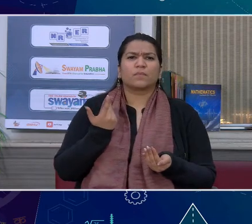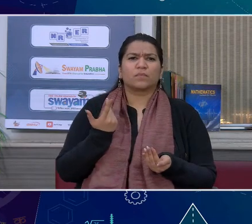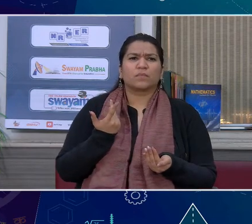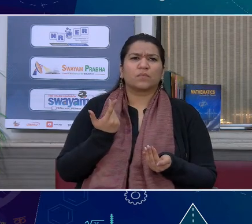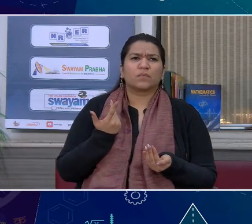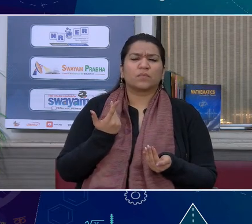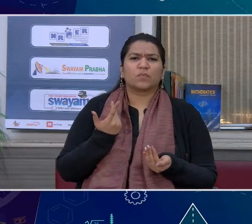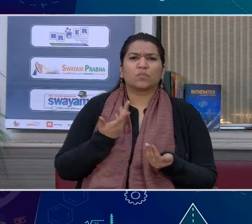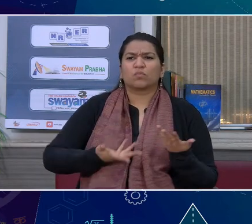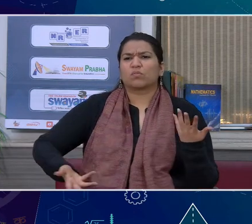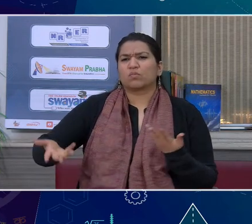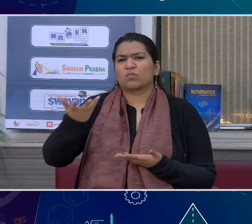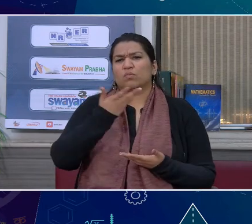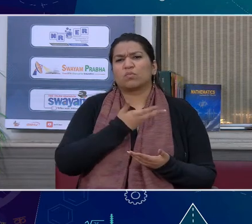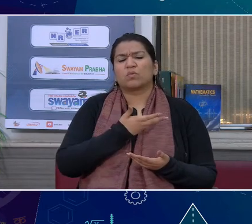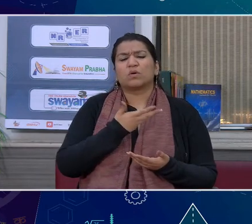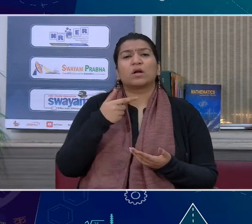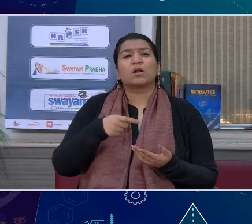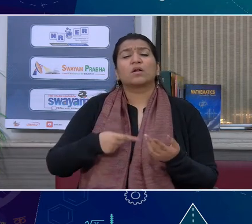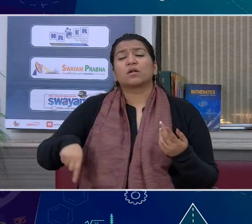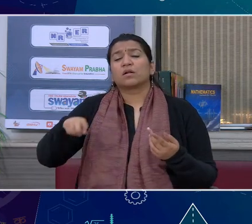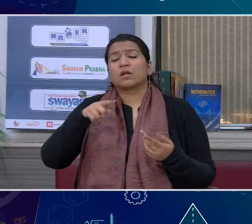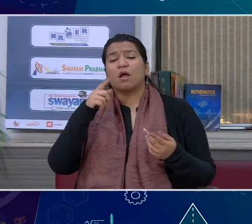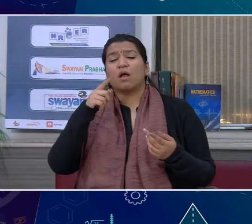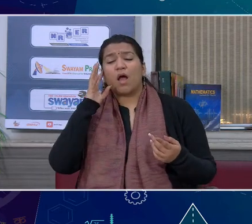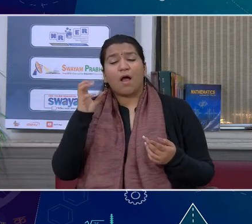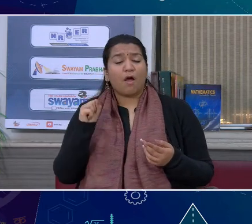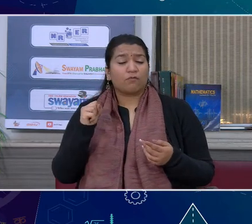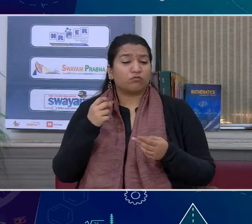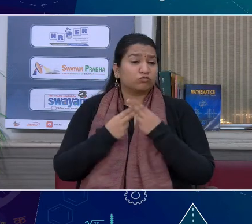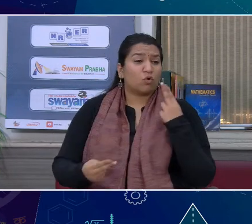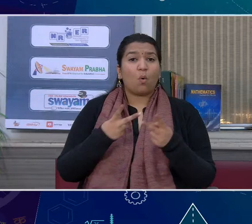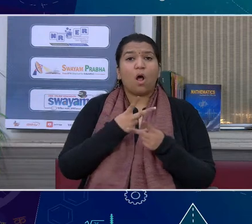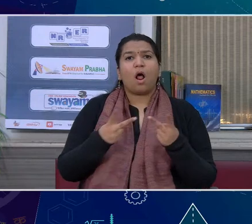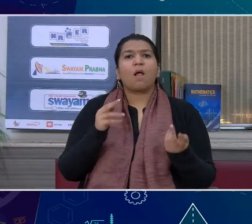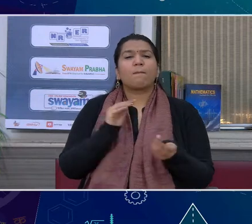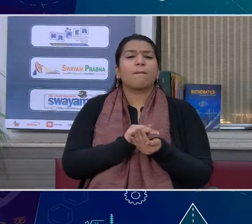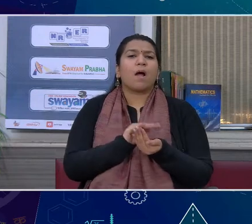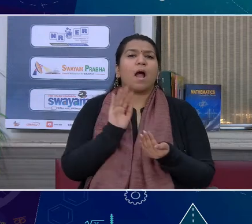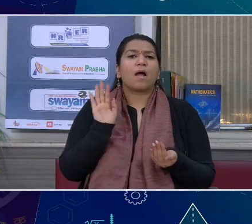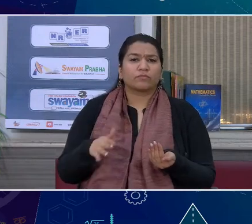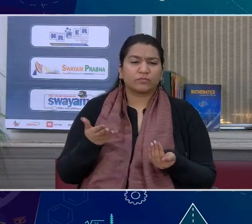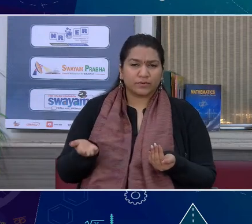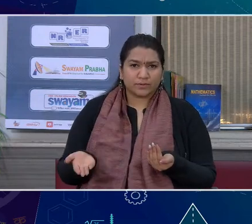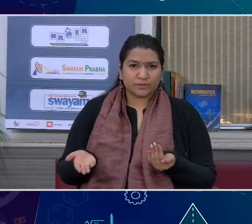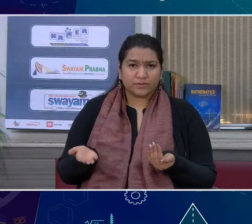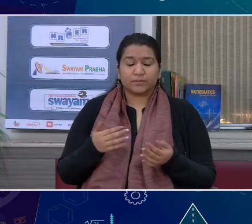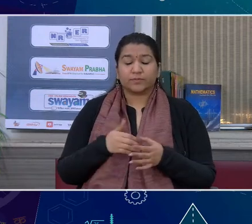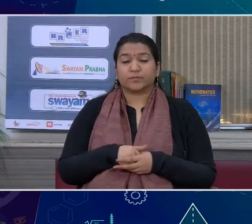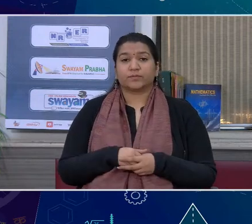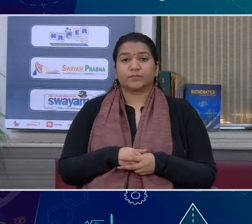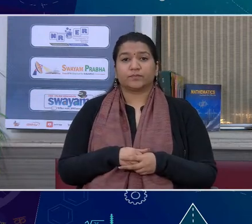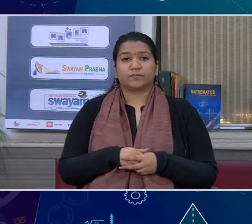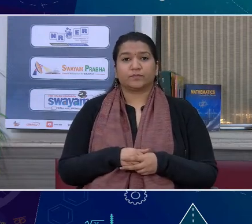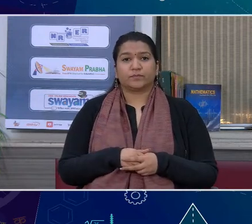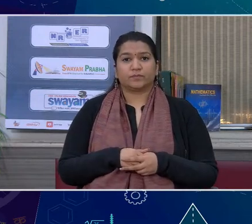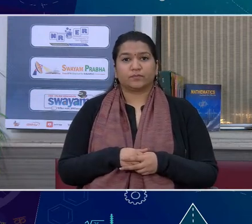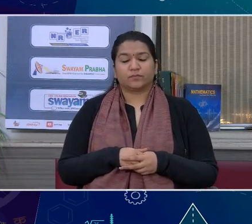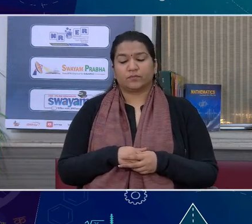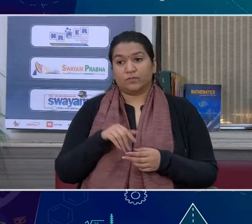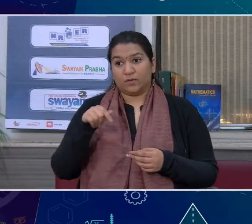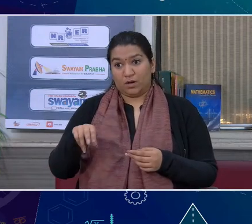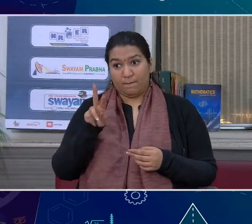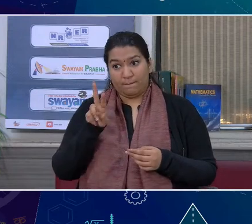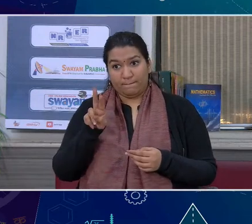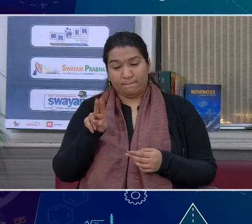घटना की किसी न किसी संबंध की किसी व्यक्ति की ऐसी याद बसी ही रहती है इसलिए और ऐसा लिए